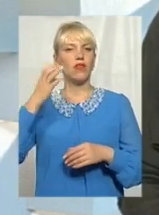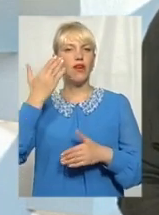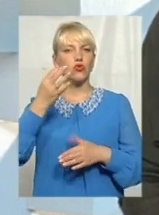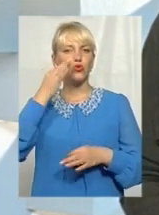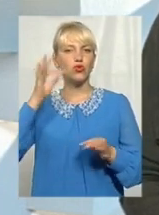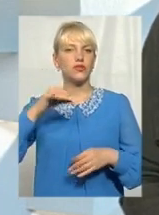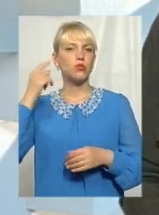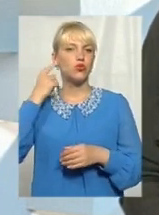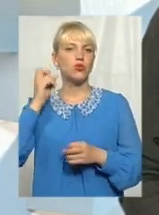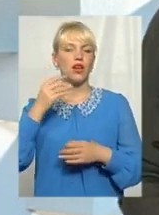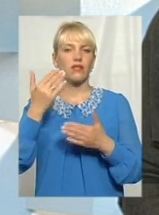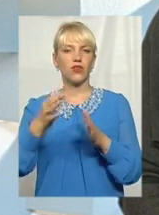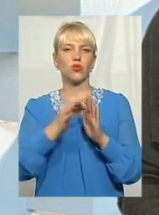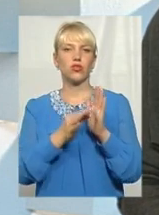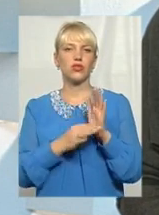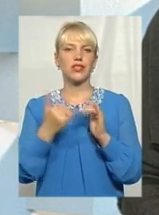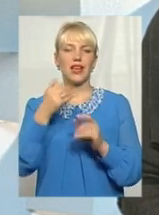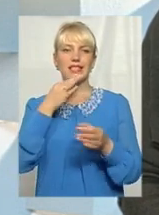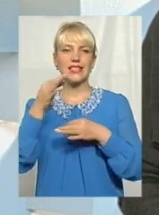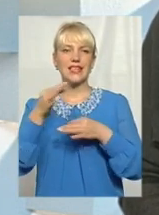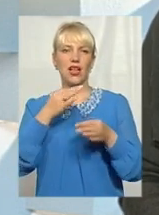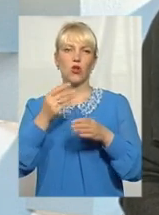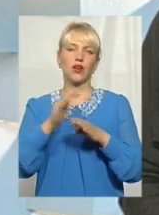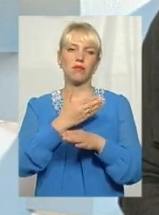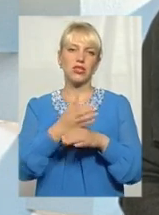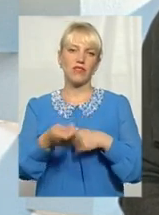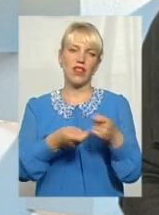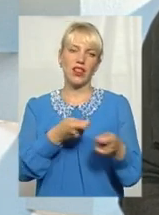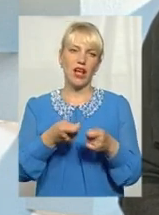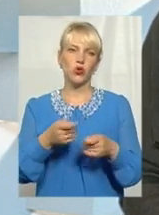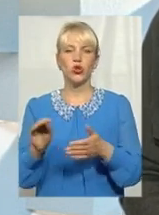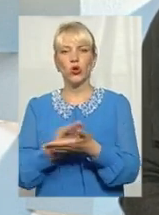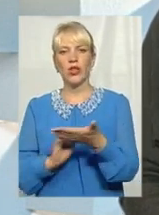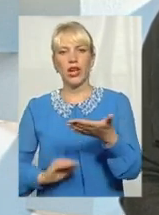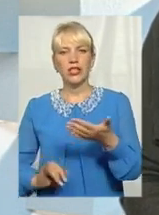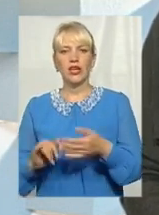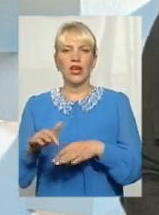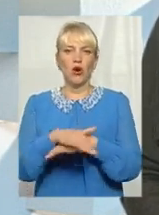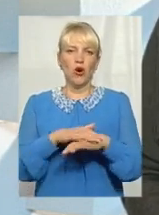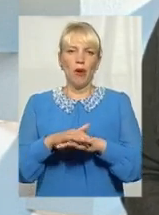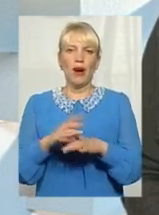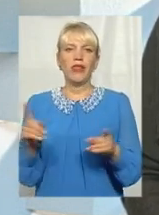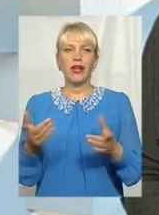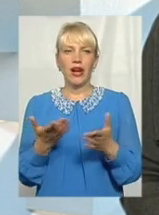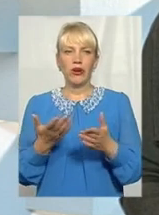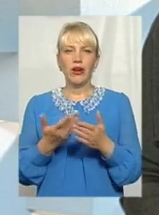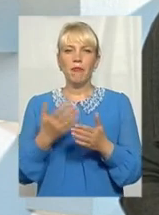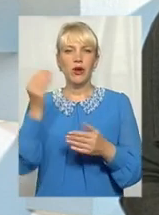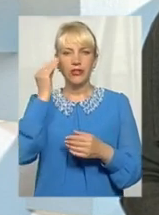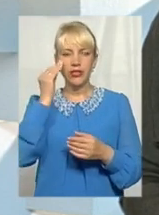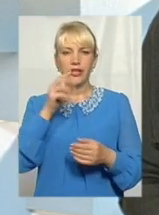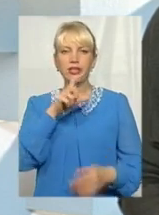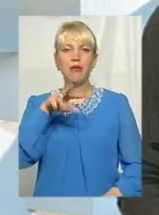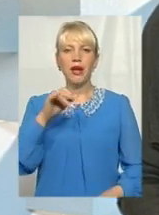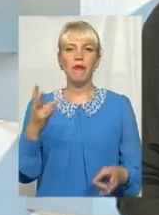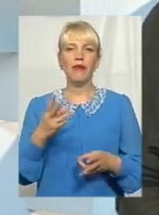як ви оцінюєте зараз діалог між владою, журналістами і громадами? І яку позицію ЗМІ зараз мають